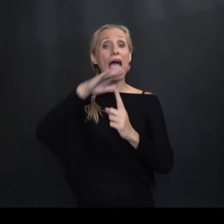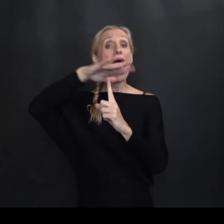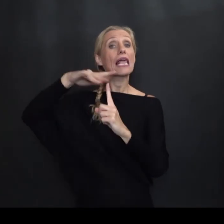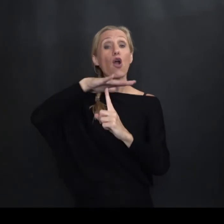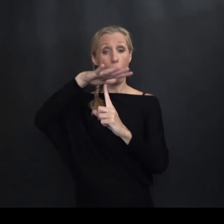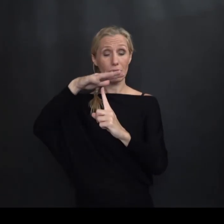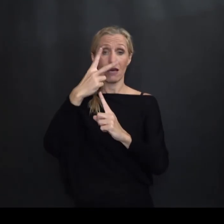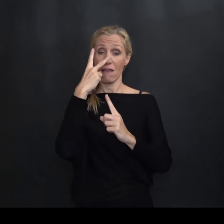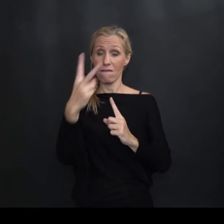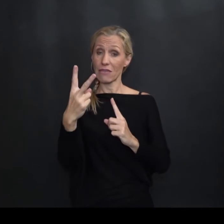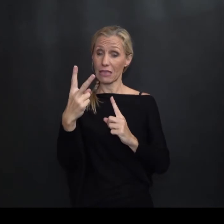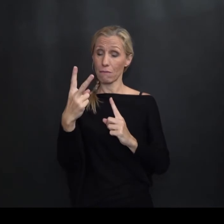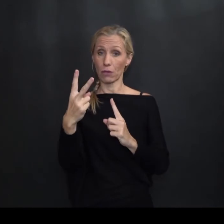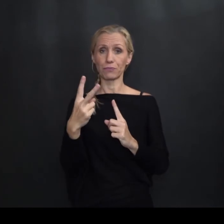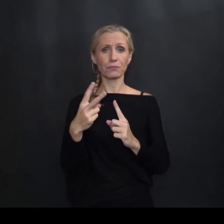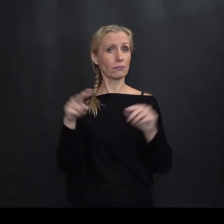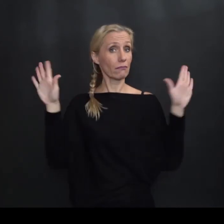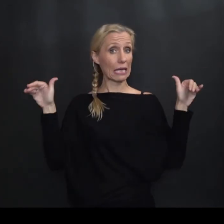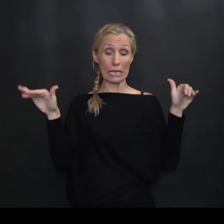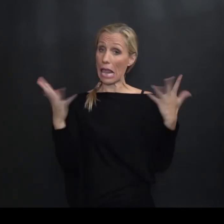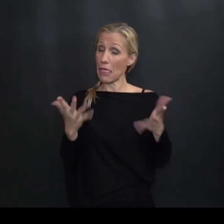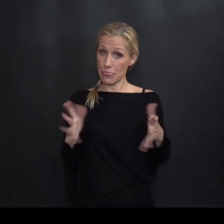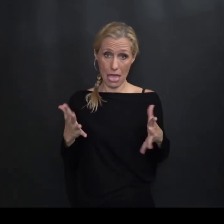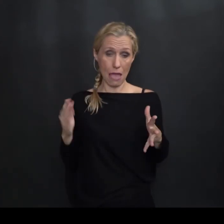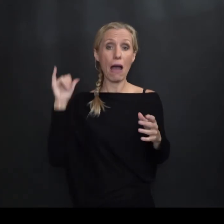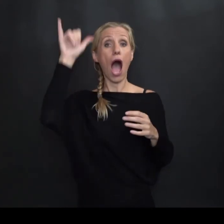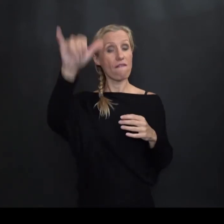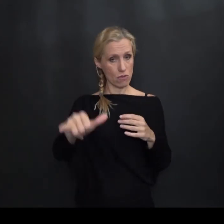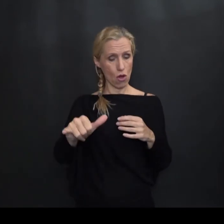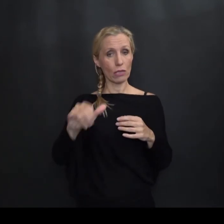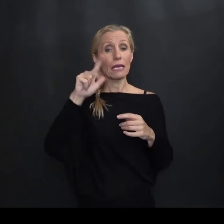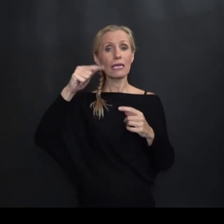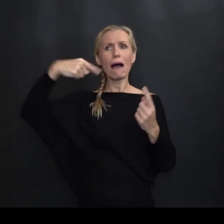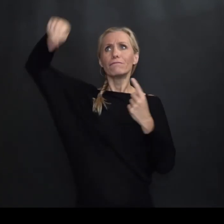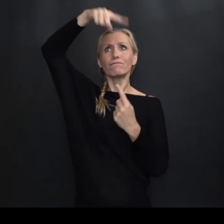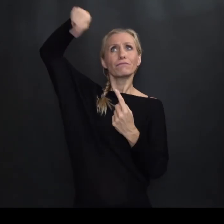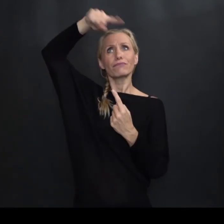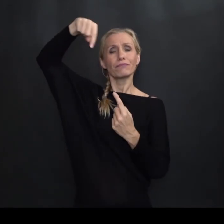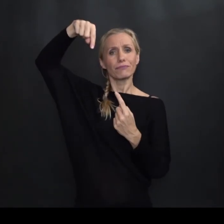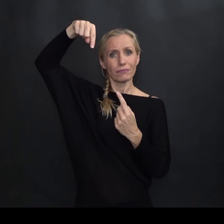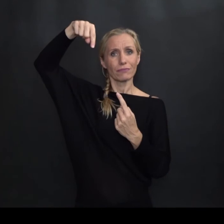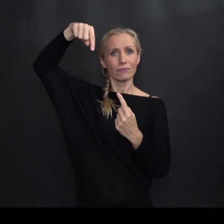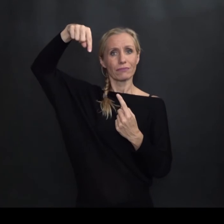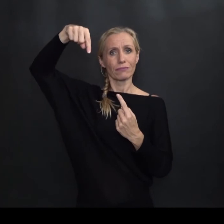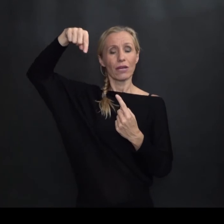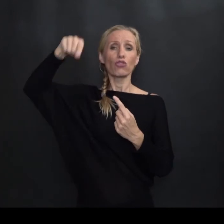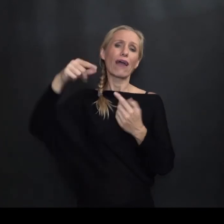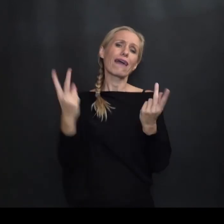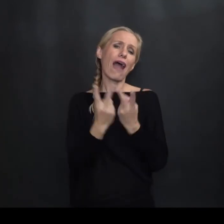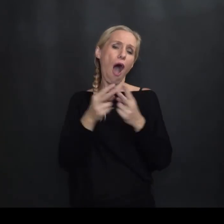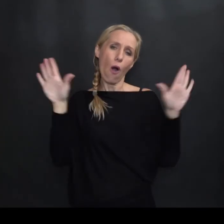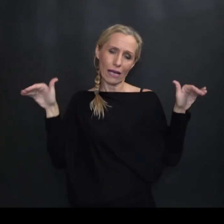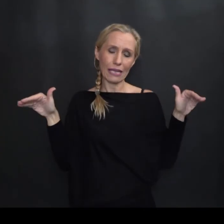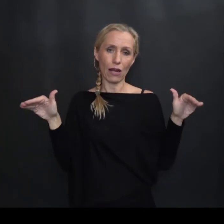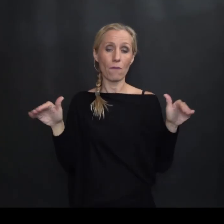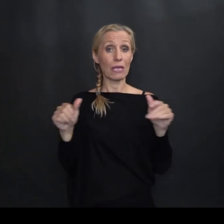Helikopter vidimo Umjesto krila Koja imaju avioni Ima svoju elisu To je njegovo krilo I